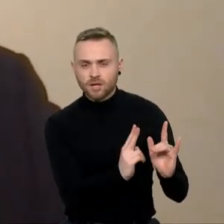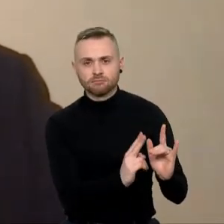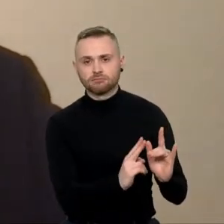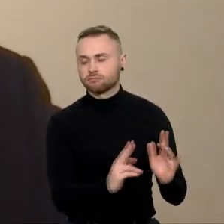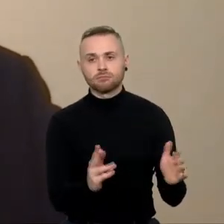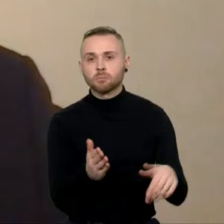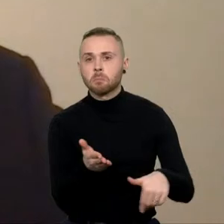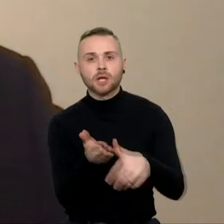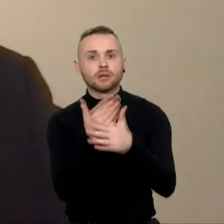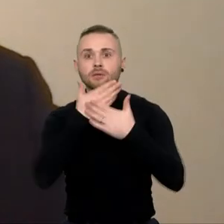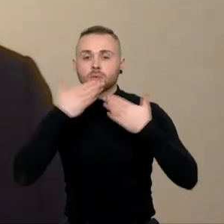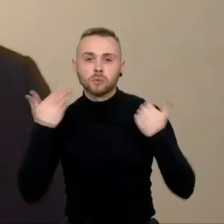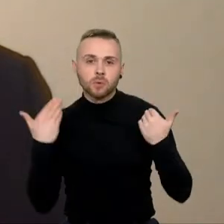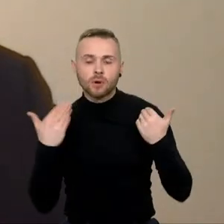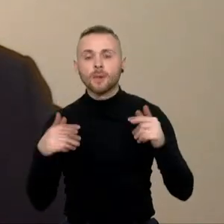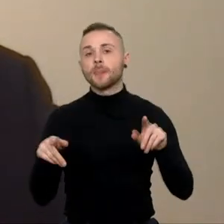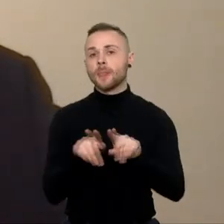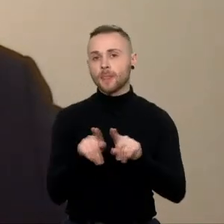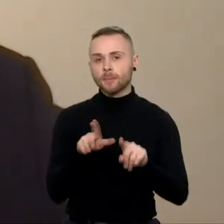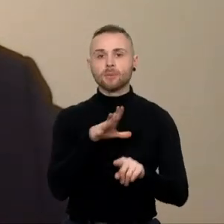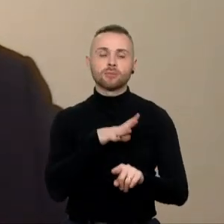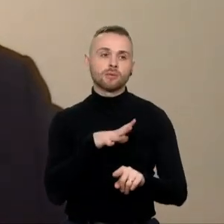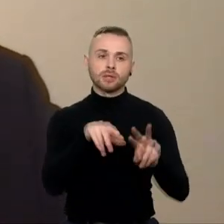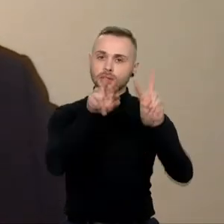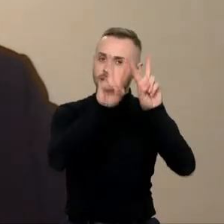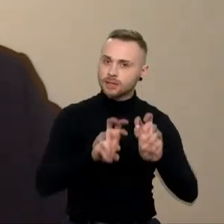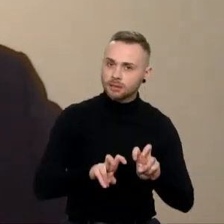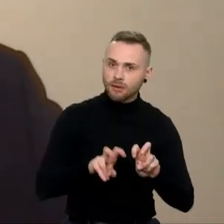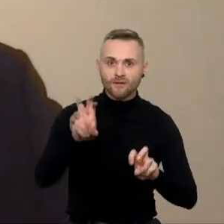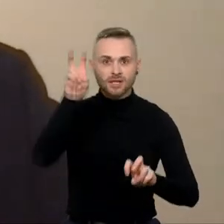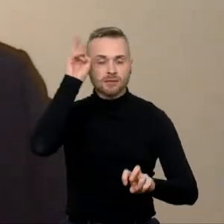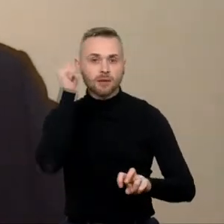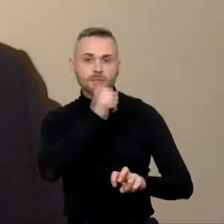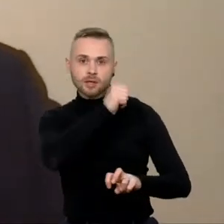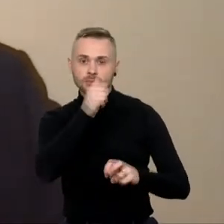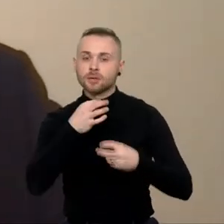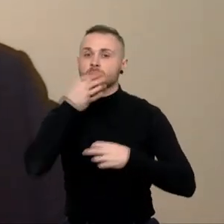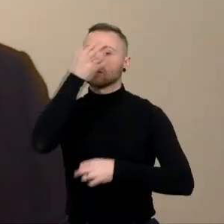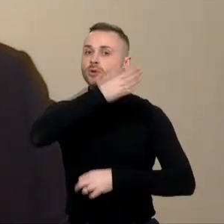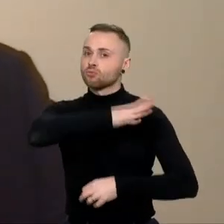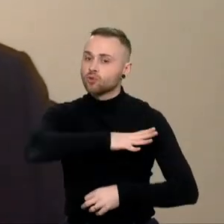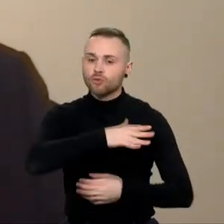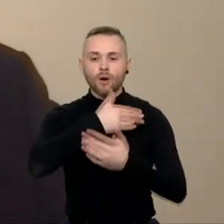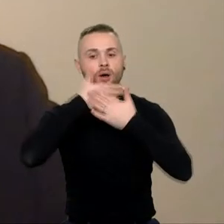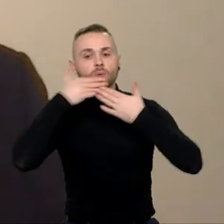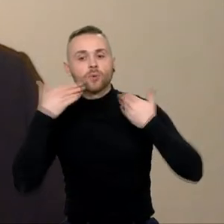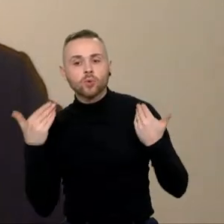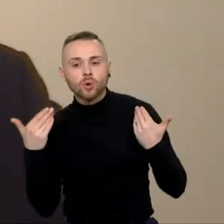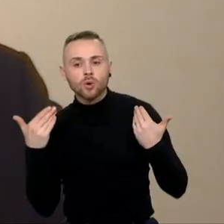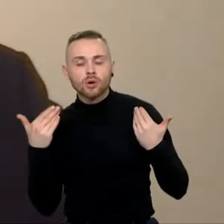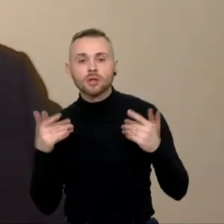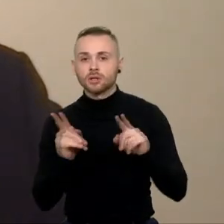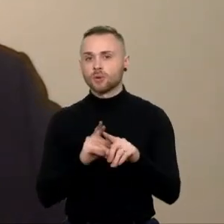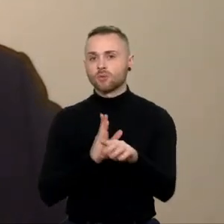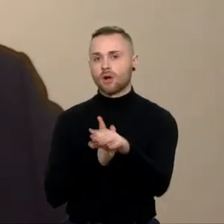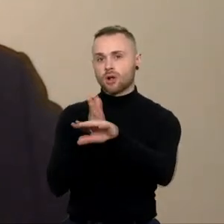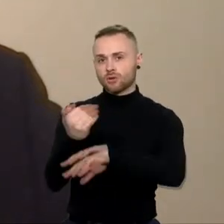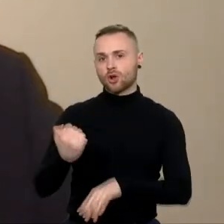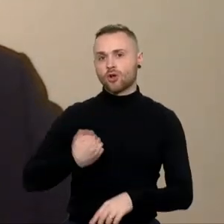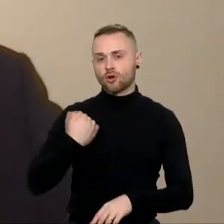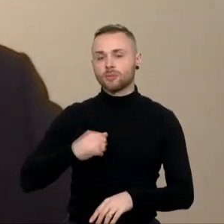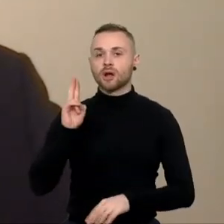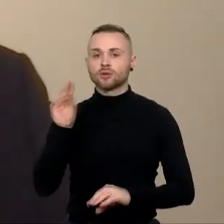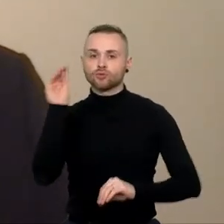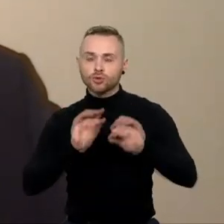nei tai, kad buvo atiriama ar buvo, nebuvo atskraista valstybės paslaptis. Nepadėjo ir tai, kad kreipėsi kariuomenės kurieji,